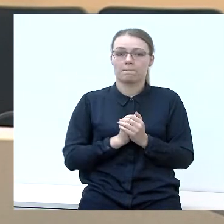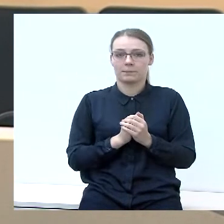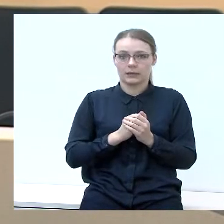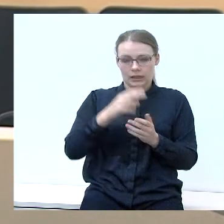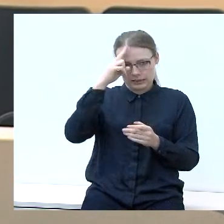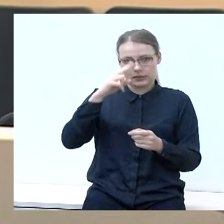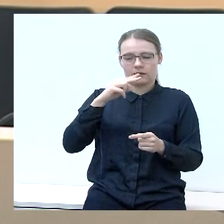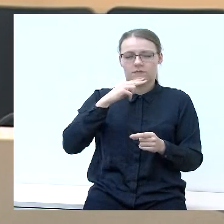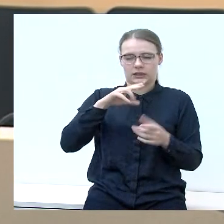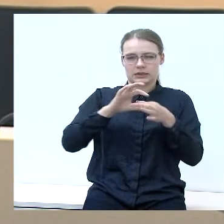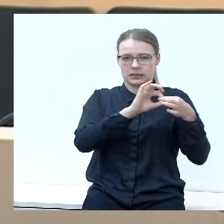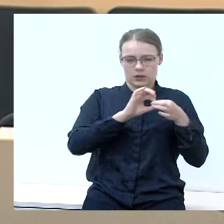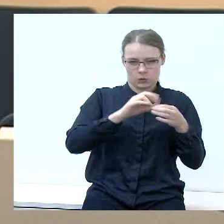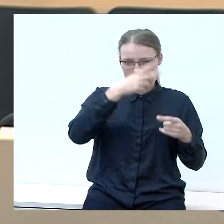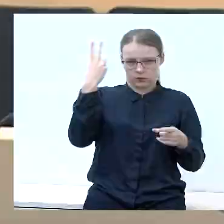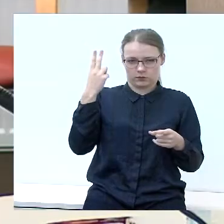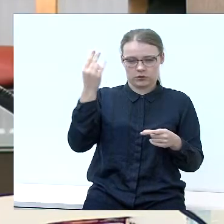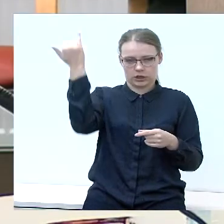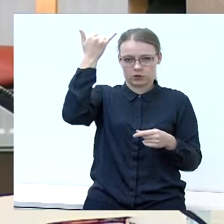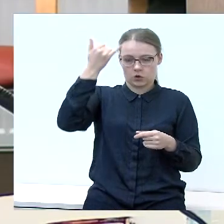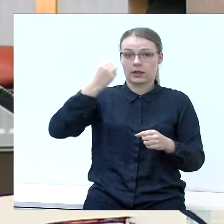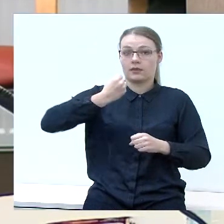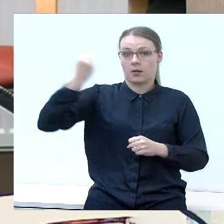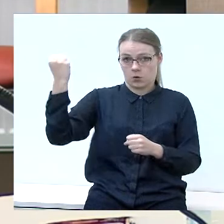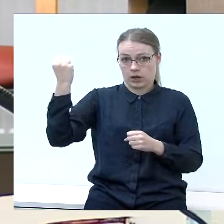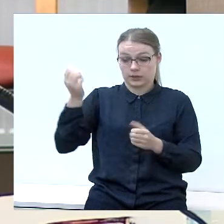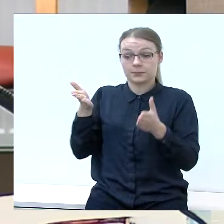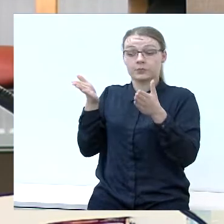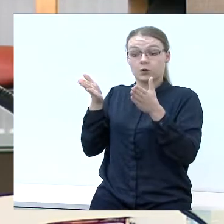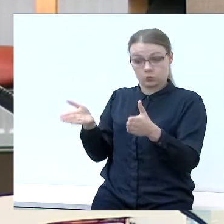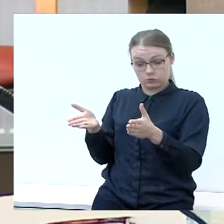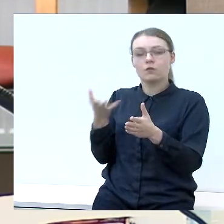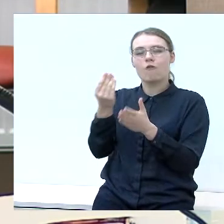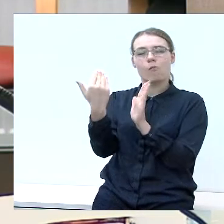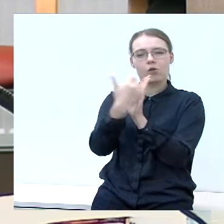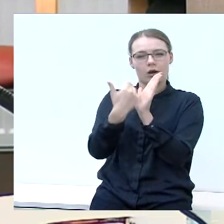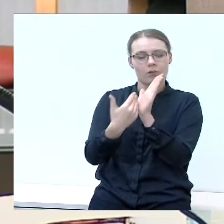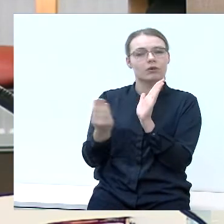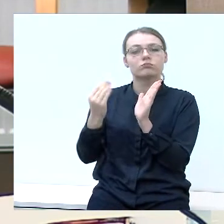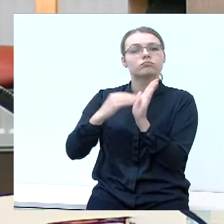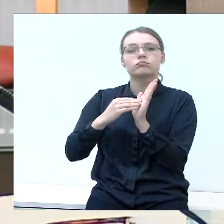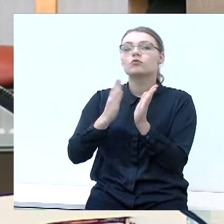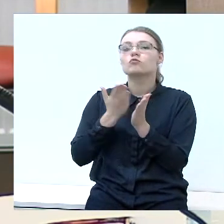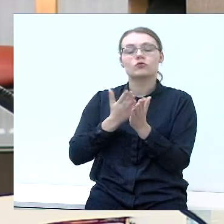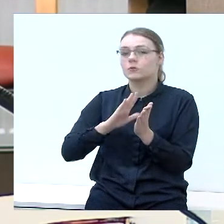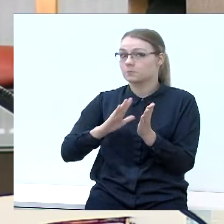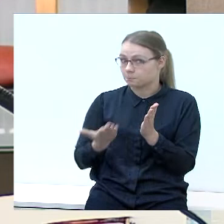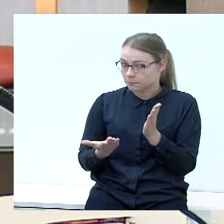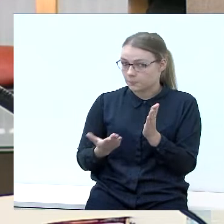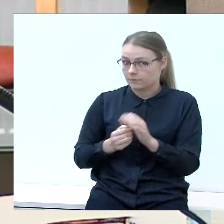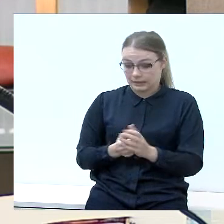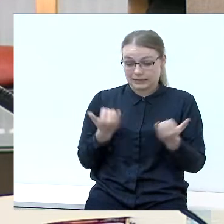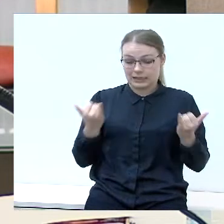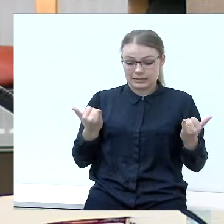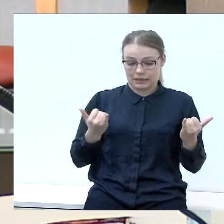krikščionys demokratai, jūs savo programoje parašėte, kad dabartinė